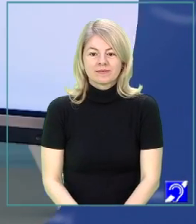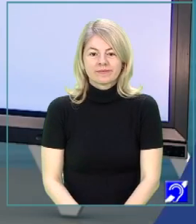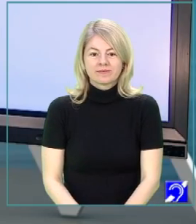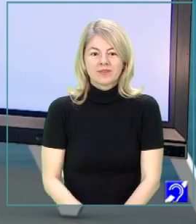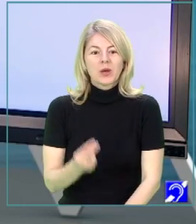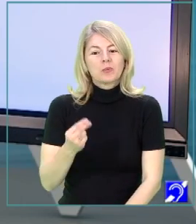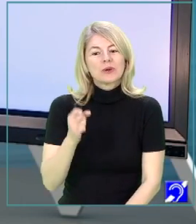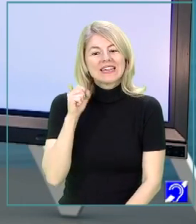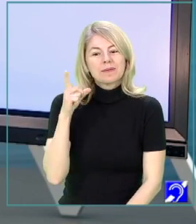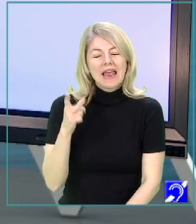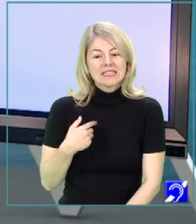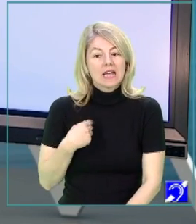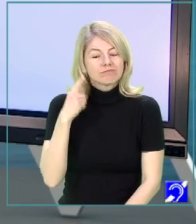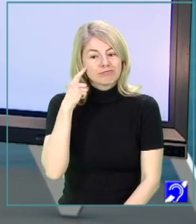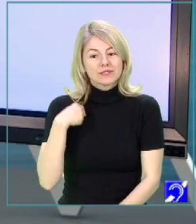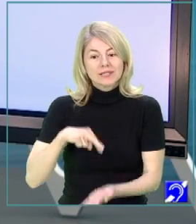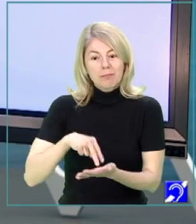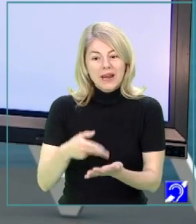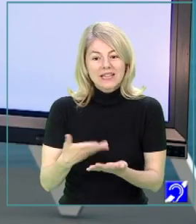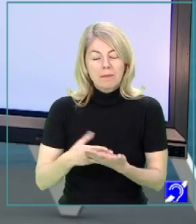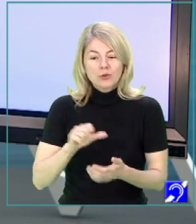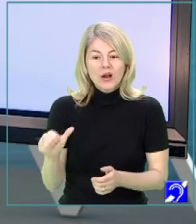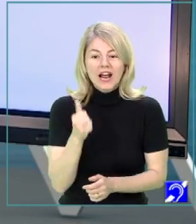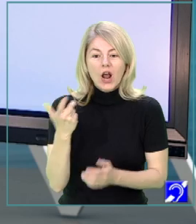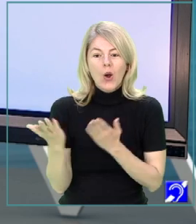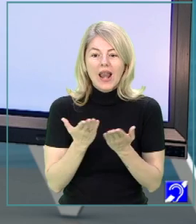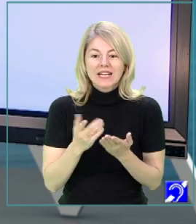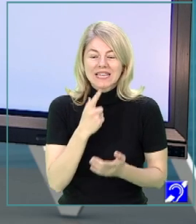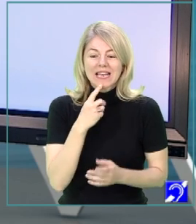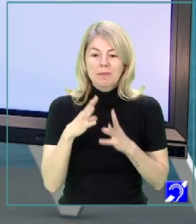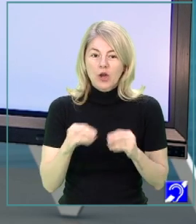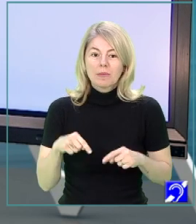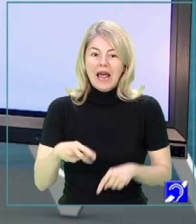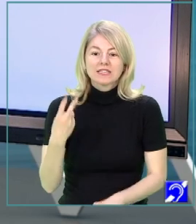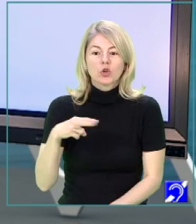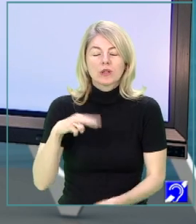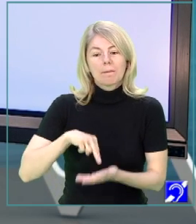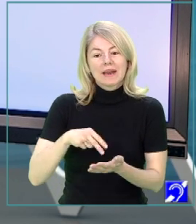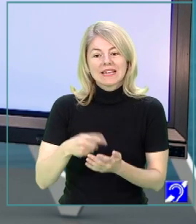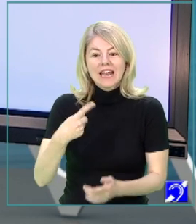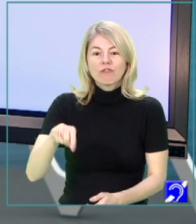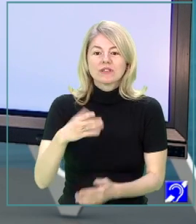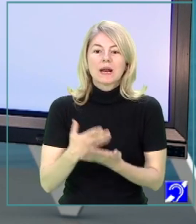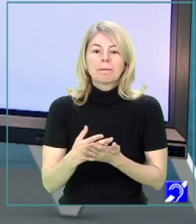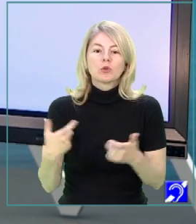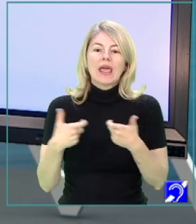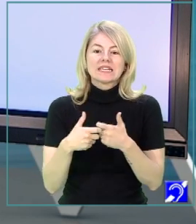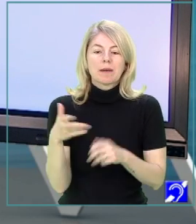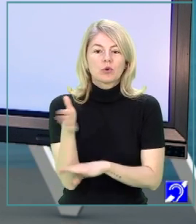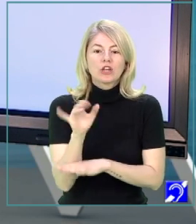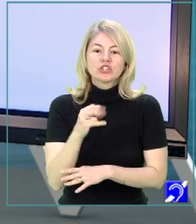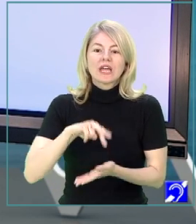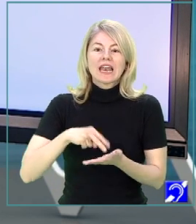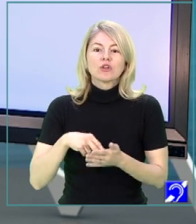Bună dimineața! Sper că sunteți pregătiți pentru încă o lecție de limba română. Astăzi continuăm pregătirea voastră pentru evaluarea națională și